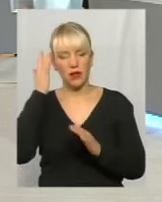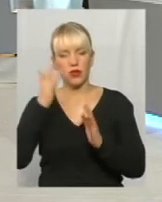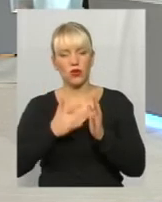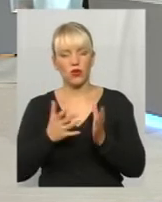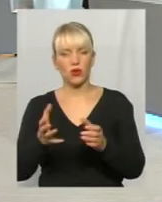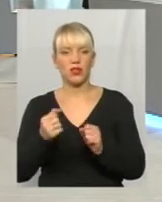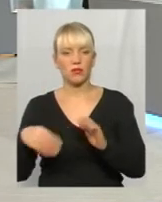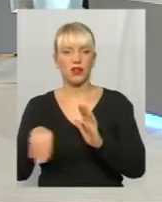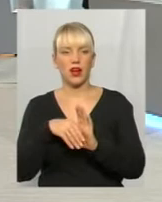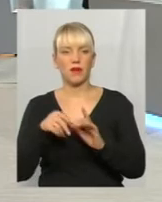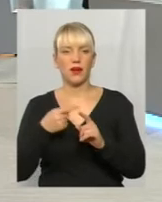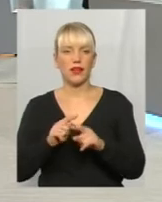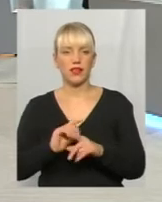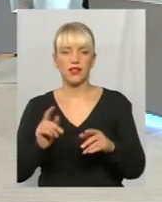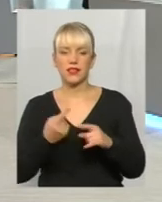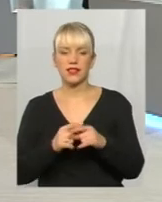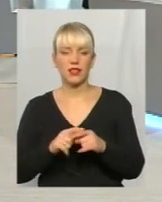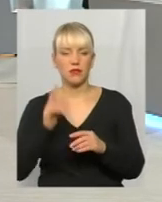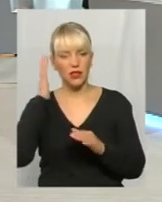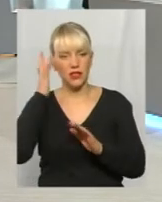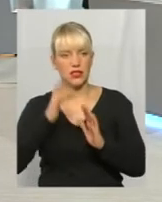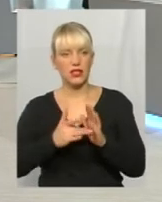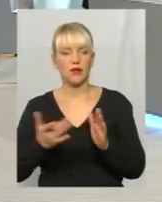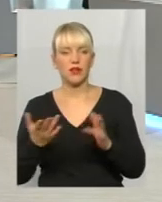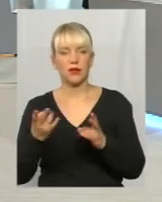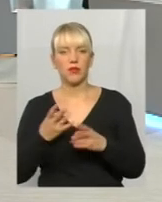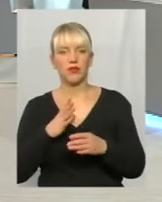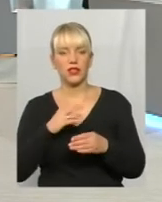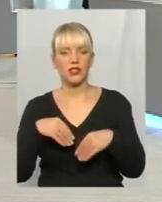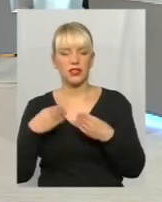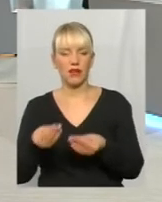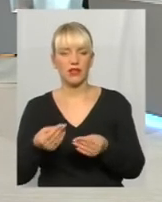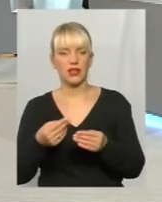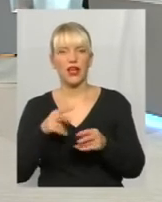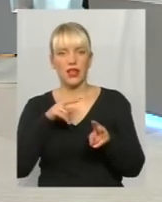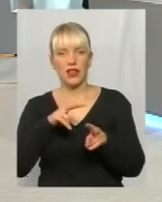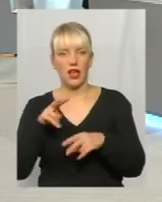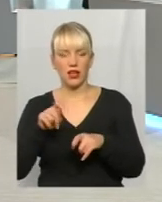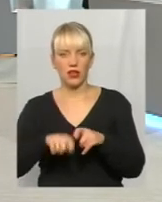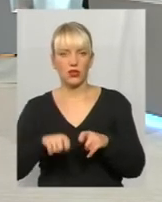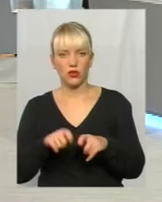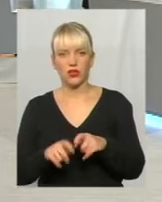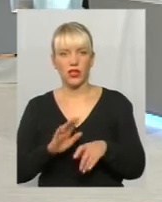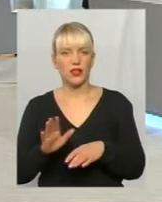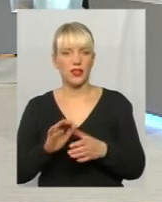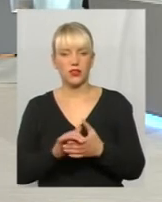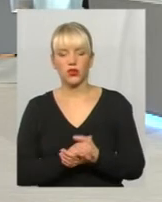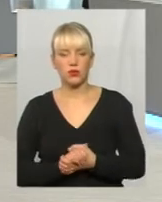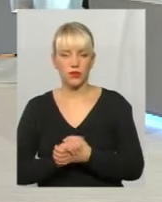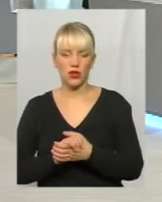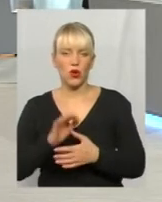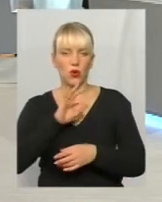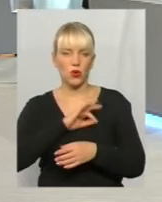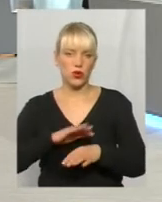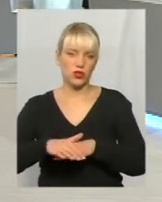з метою зовсім не з тими цілями, які має ставити нагляд контролю. Тобто не з суспільно корисною цілею, а з